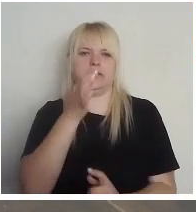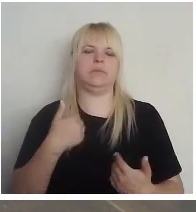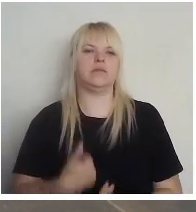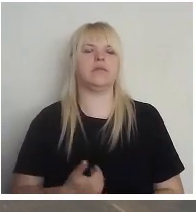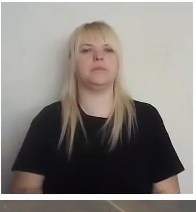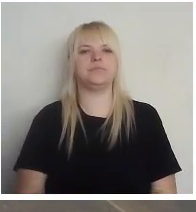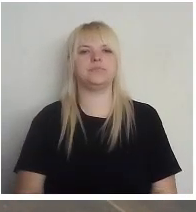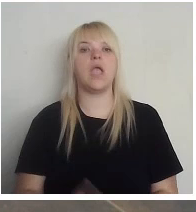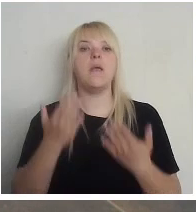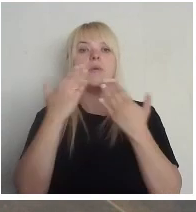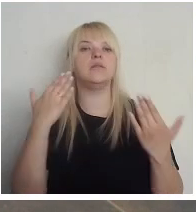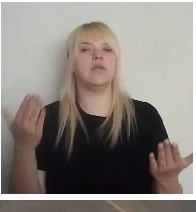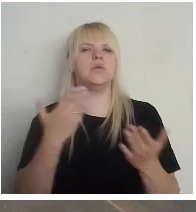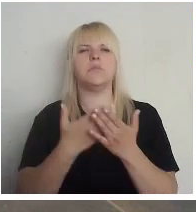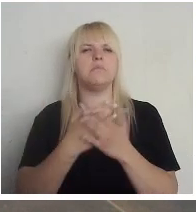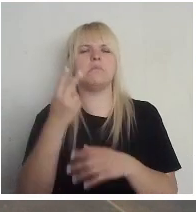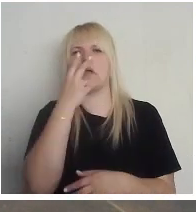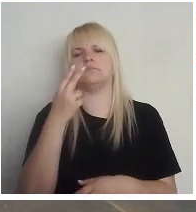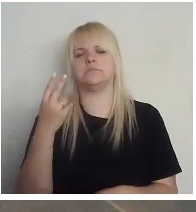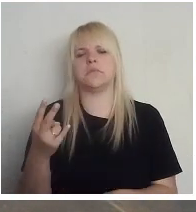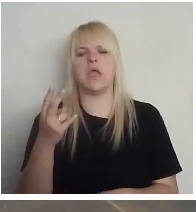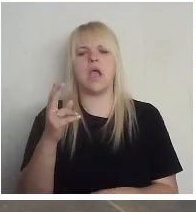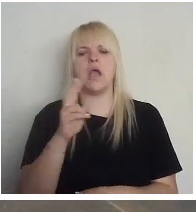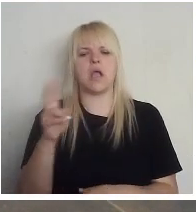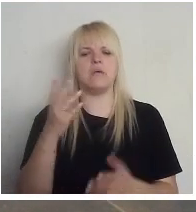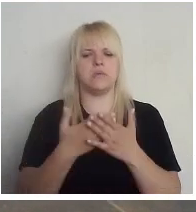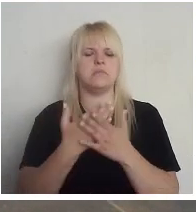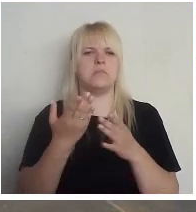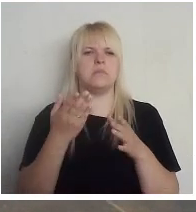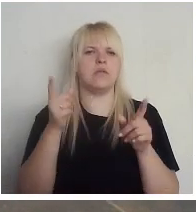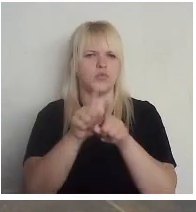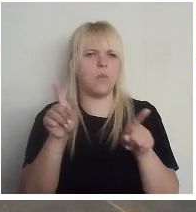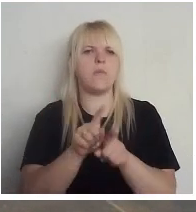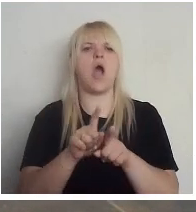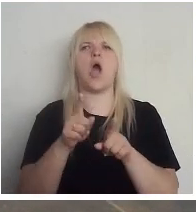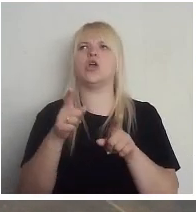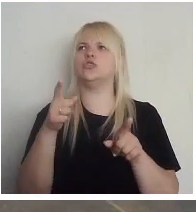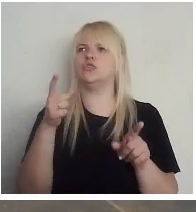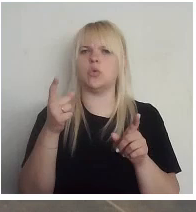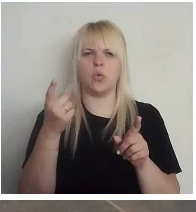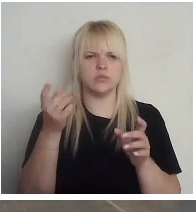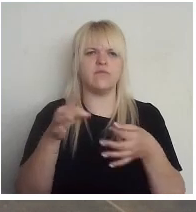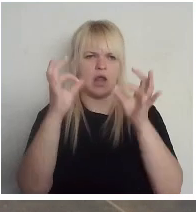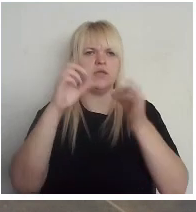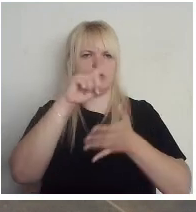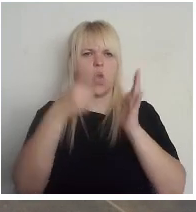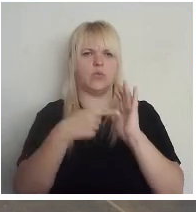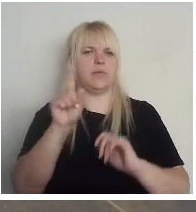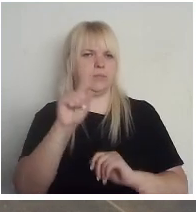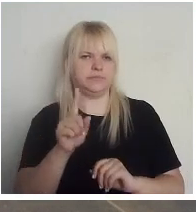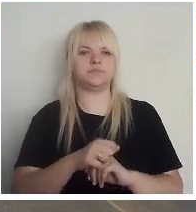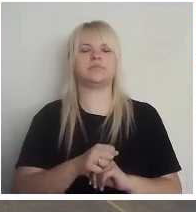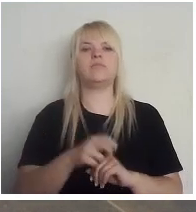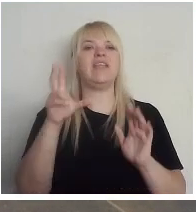Paldies, un ja mēs skatāmies atsautoties ar šo pašu, un arī tās aktualitātes ir, kas saucās, ka vēlēšanām ir